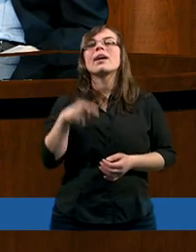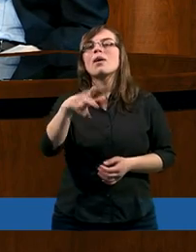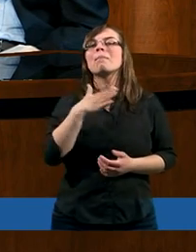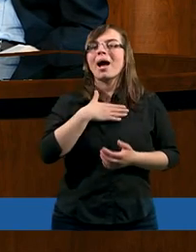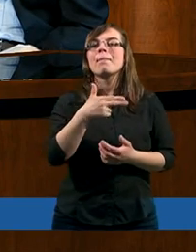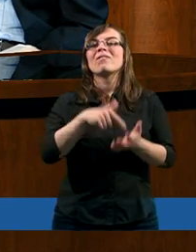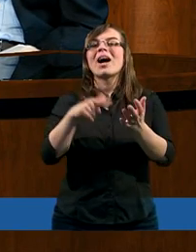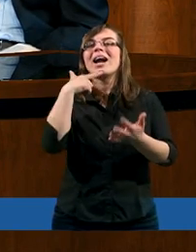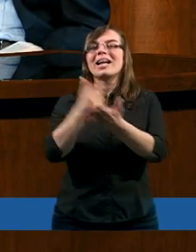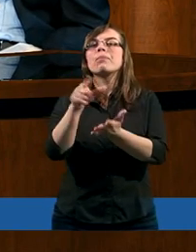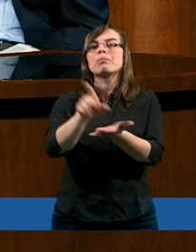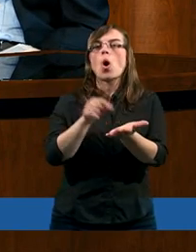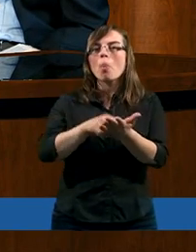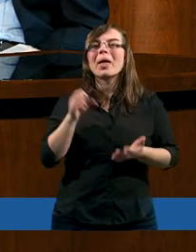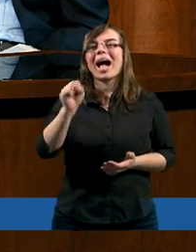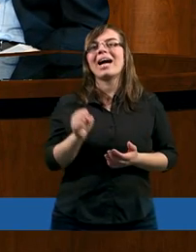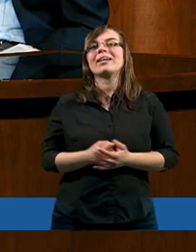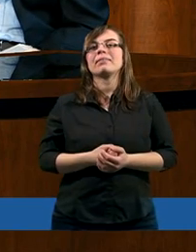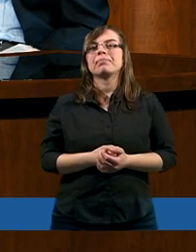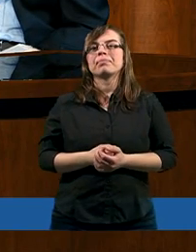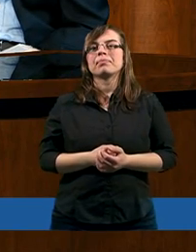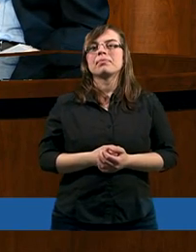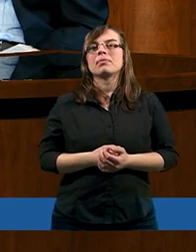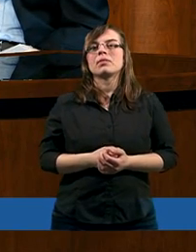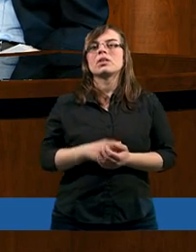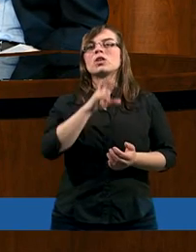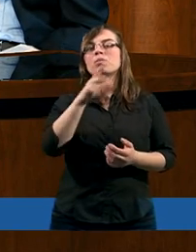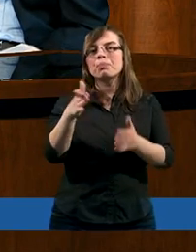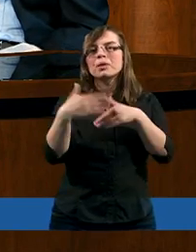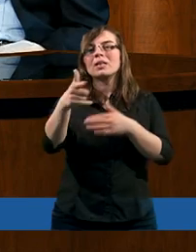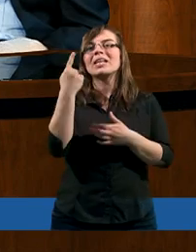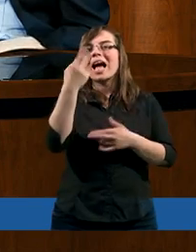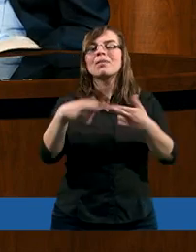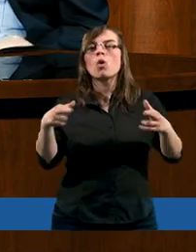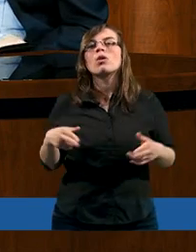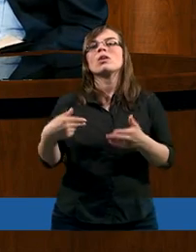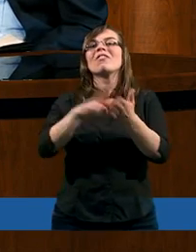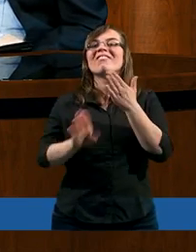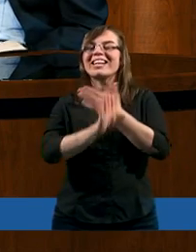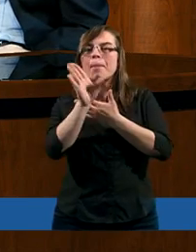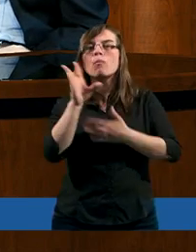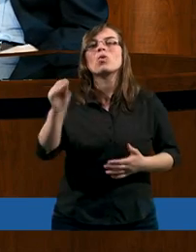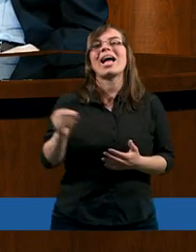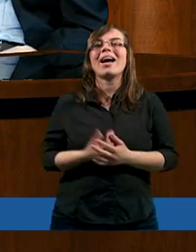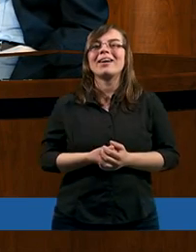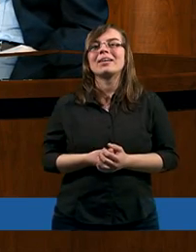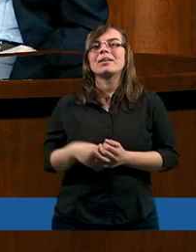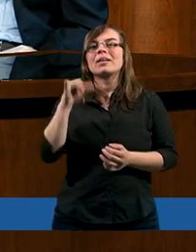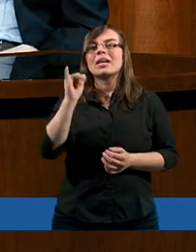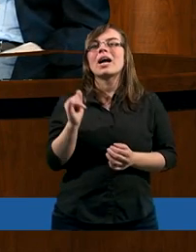Tutaj nawet mamy w liście Piotra przy jednym rodzajniku, który występuje.